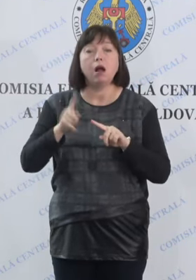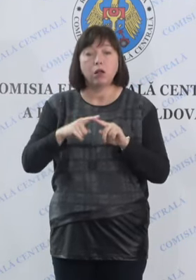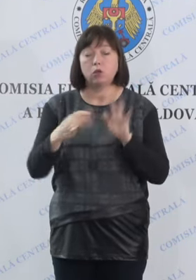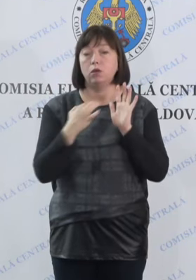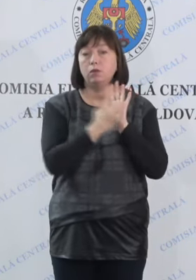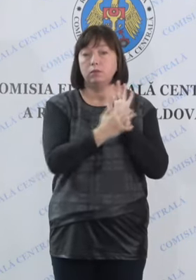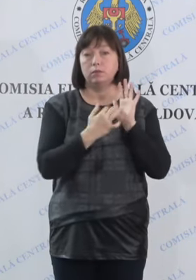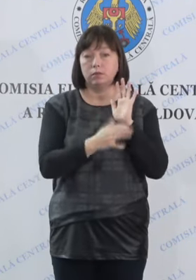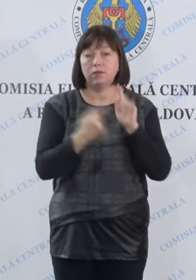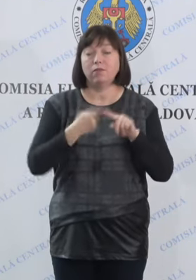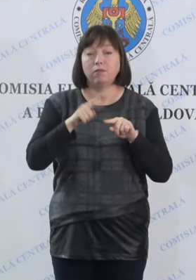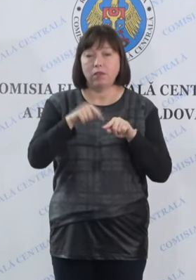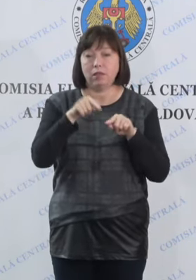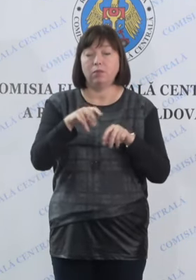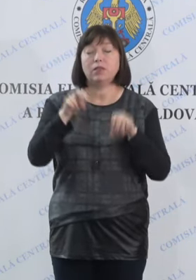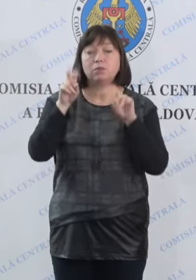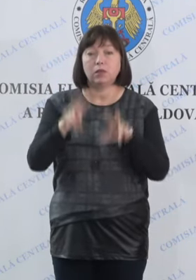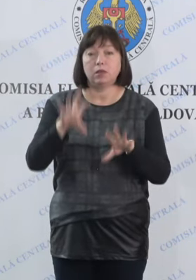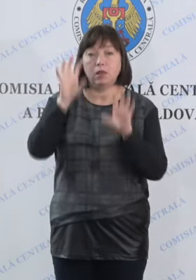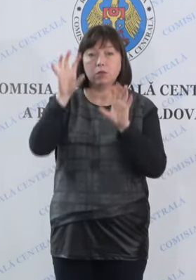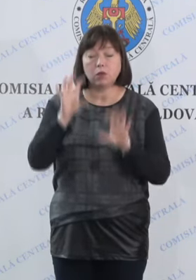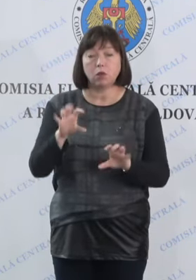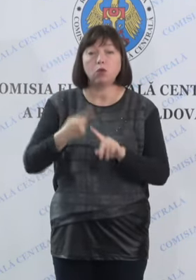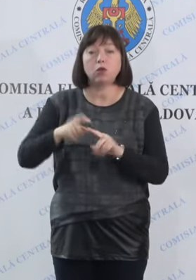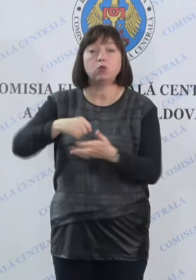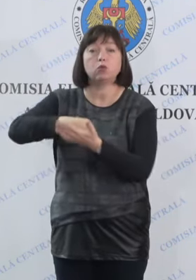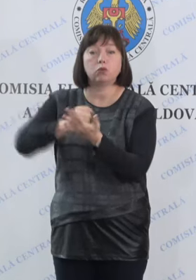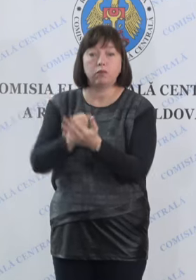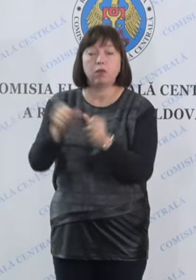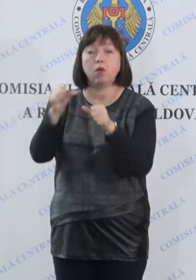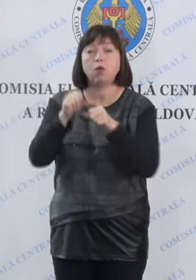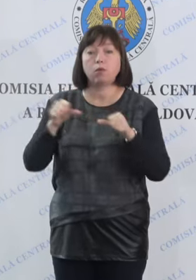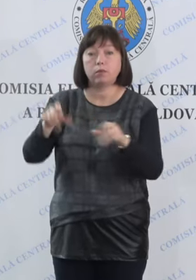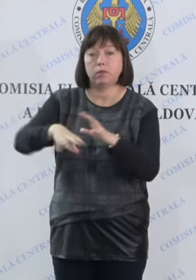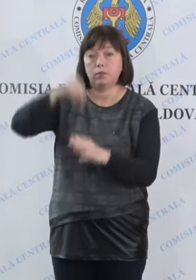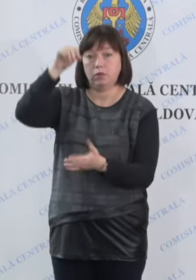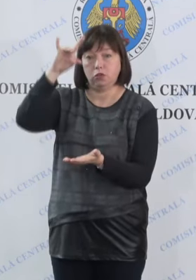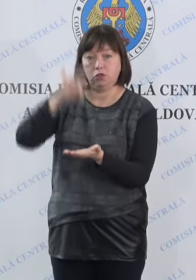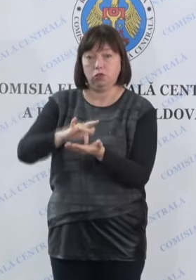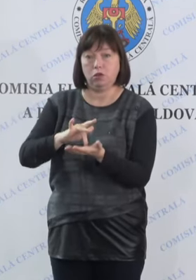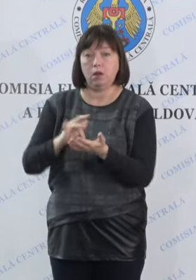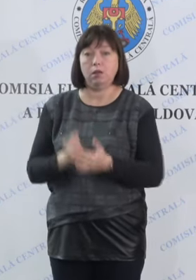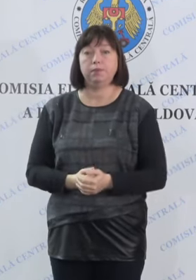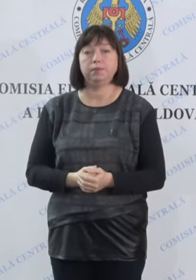descrise în regulamentele adoptate de către Comisia Electorală Centrală.